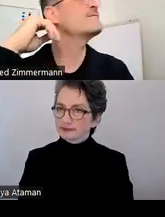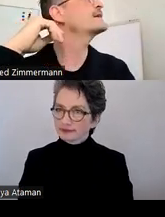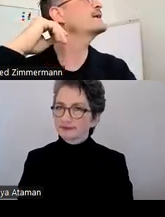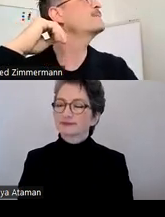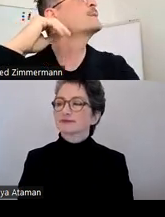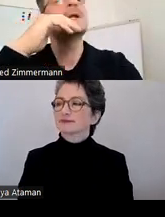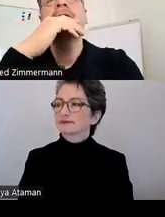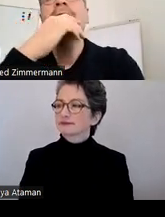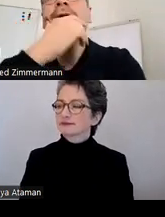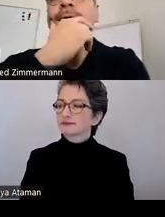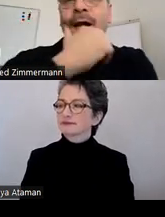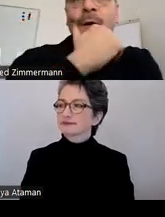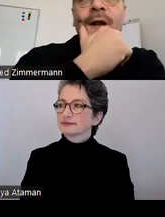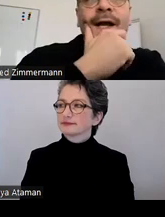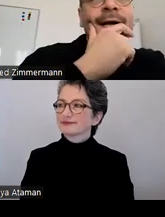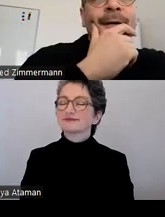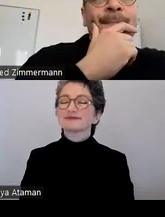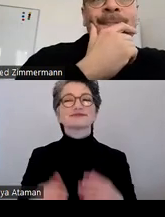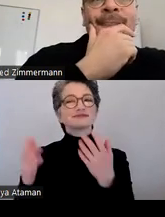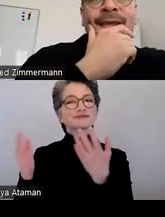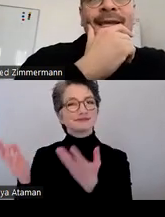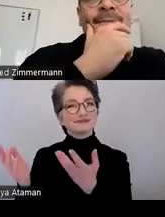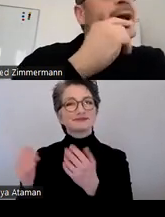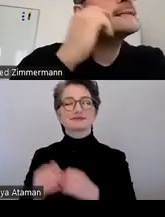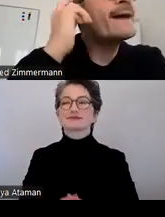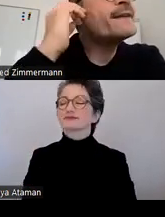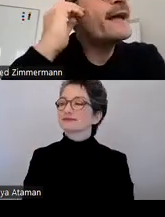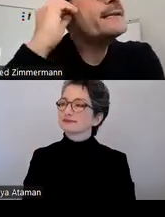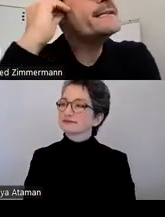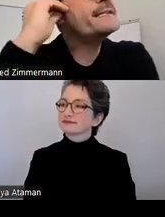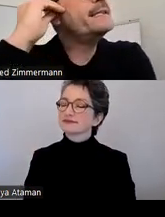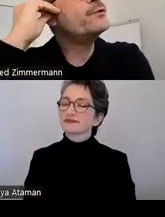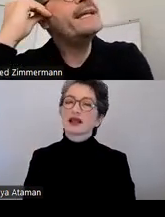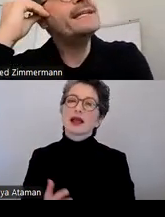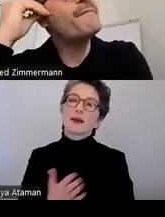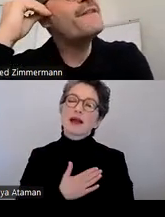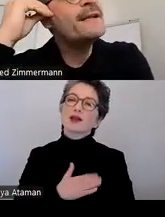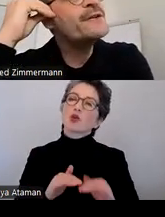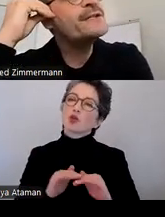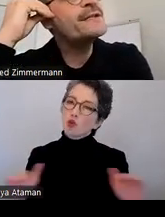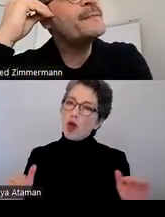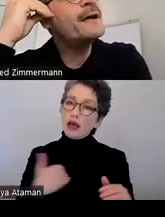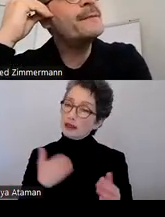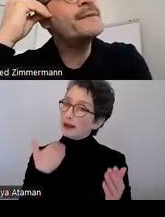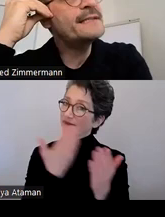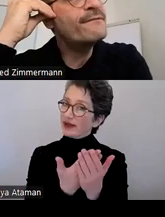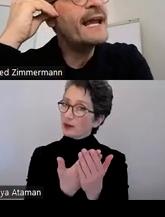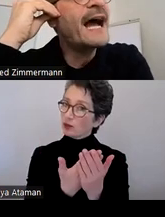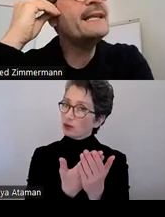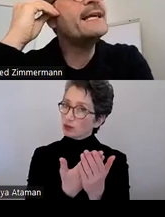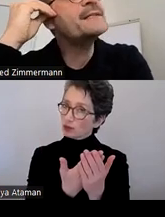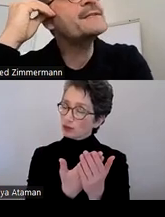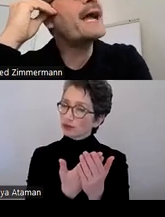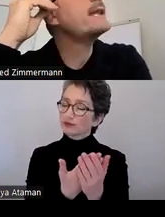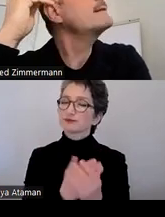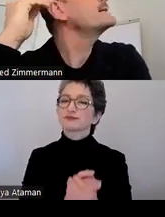dann klicke ich einfach da drüben. Genau. Zwei Quellen, die ich Ihnen unbedingt empfehlen möchte. Ich werde